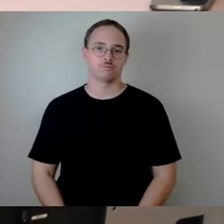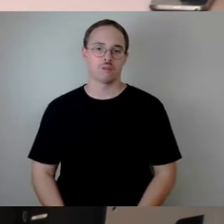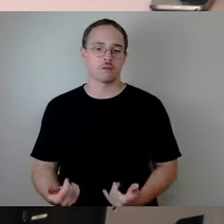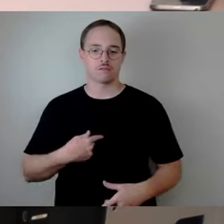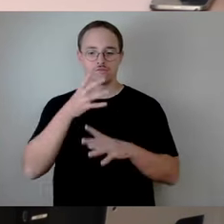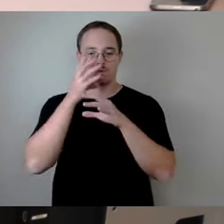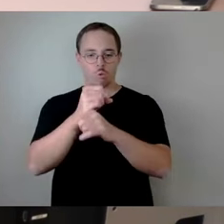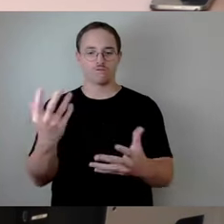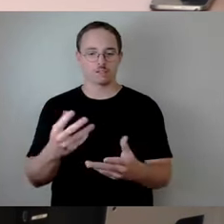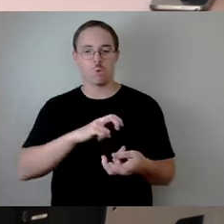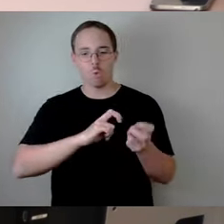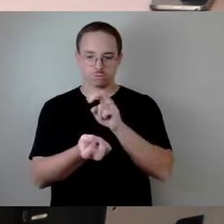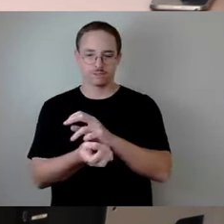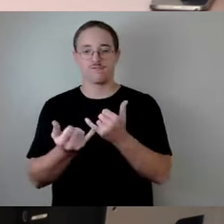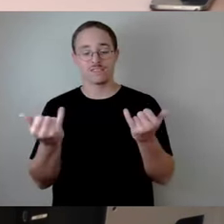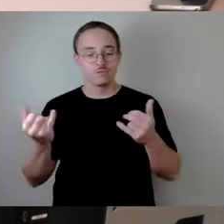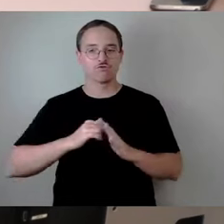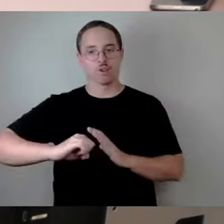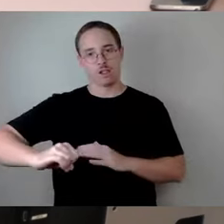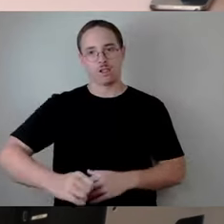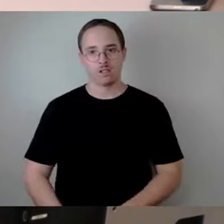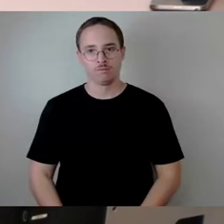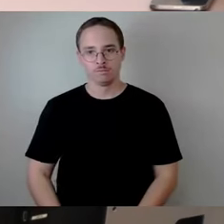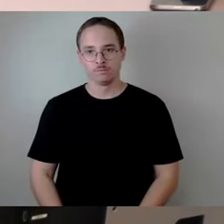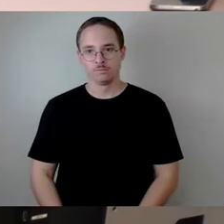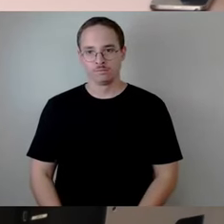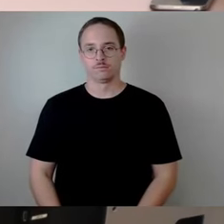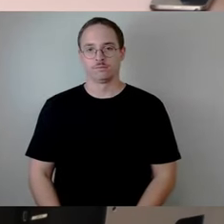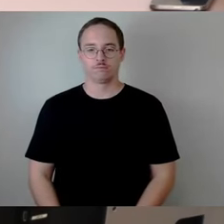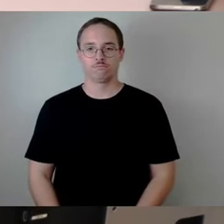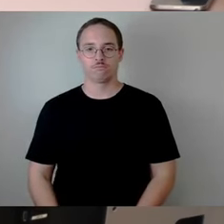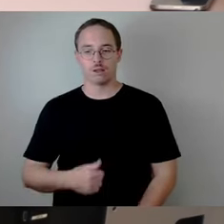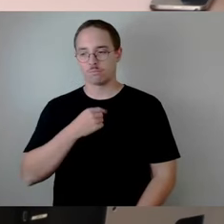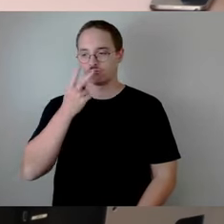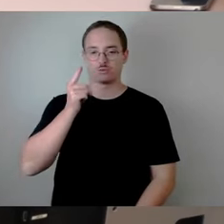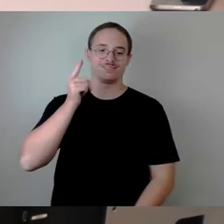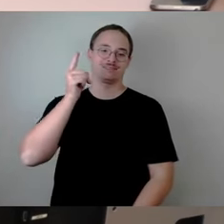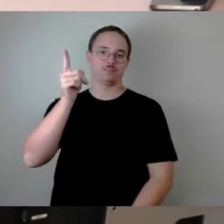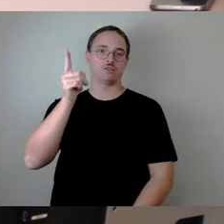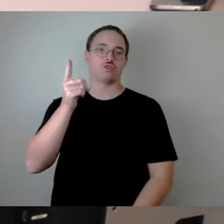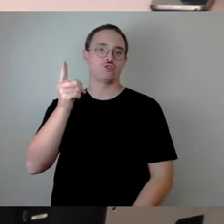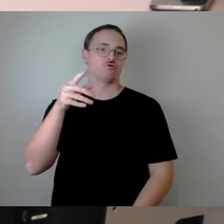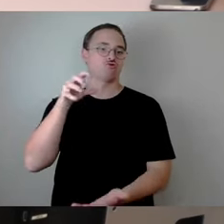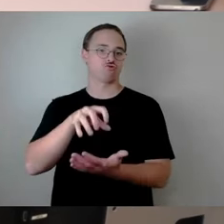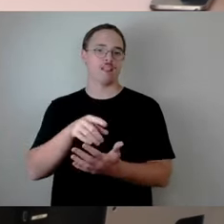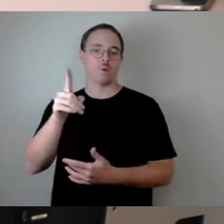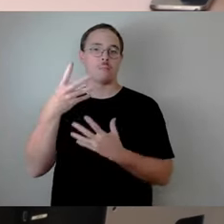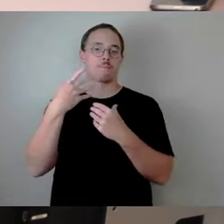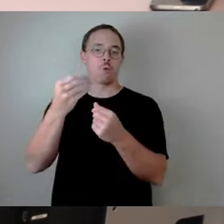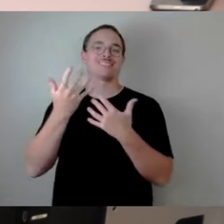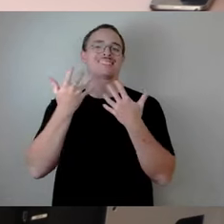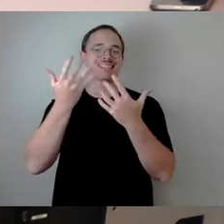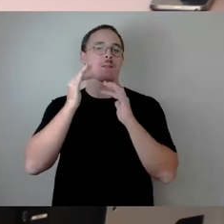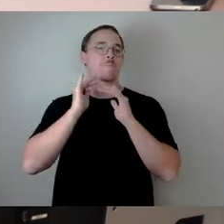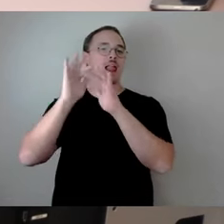beschleunigt umgesetzt werden. Wenn ich mir ansehe, dass wir hier einen Standort haben, der zehn Milliarden Fördermittel bekommt, da geht es nicht